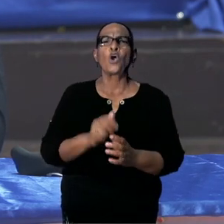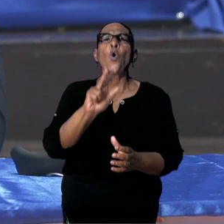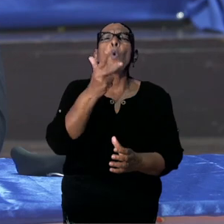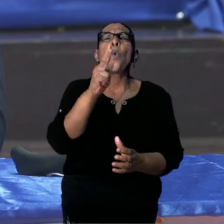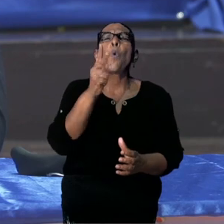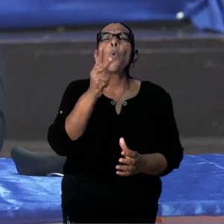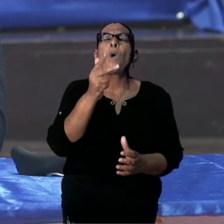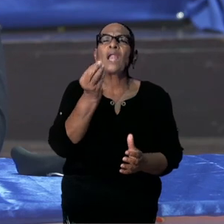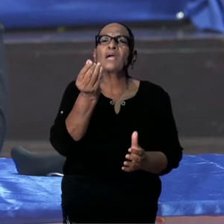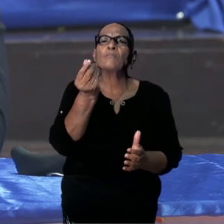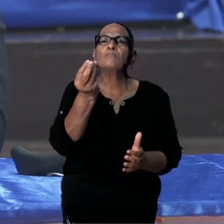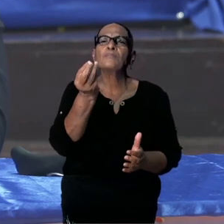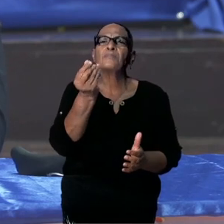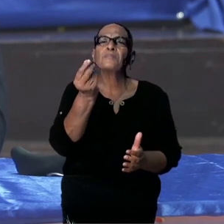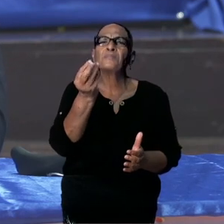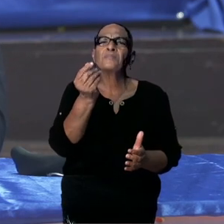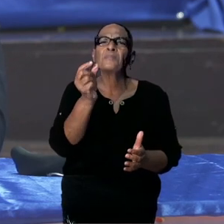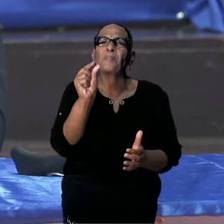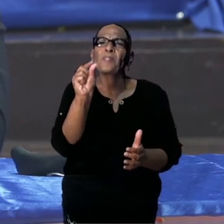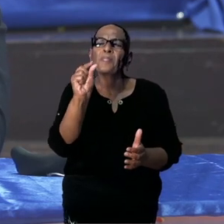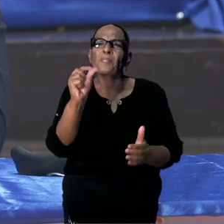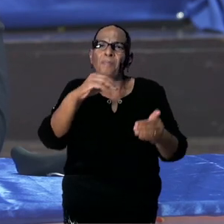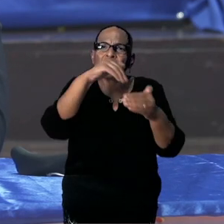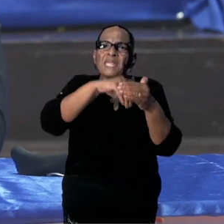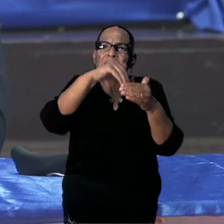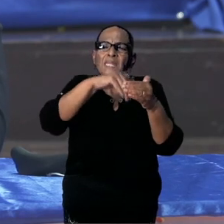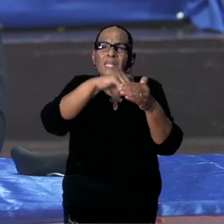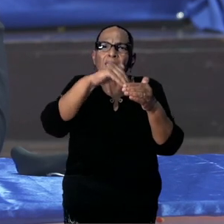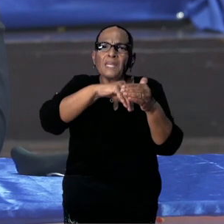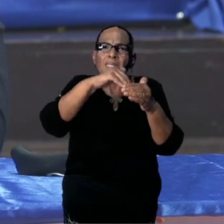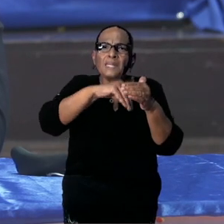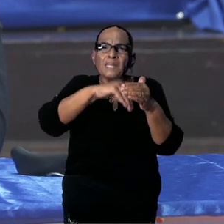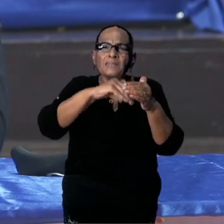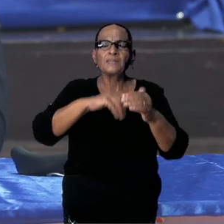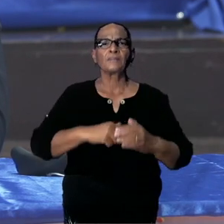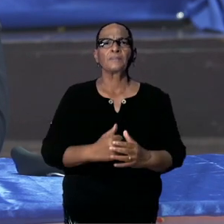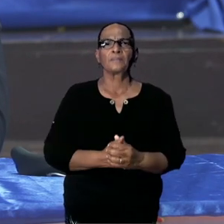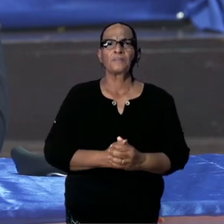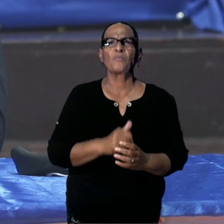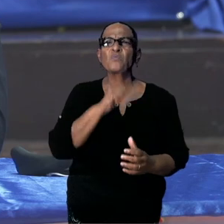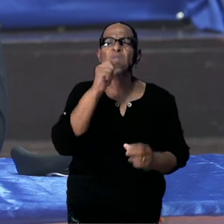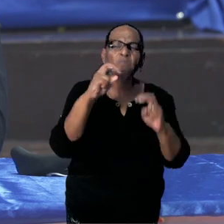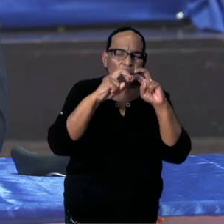welke toxines, welke metalen, welke zaken kunt u hier van me onderzoeken.